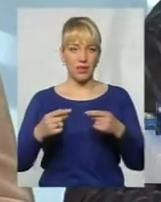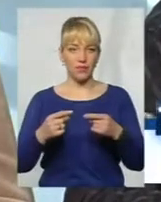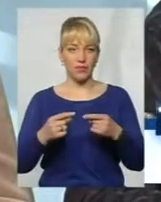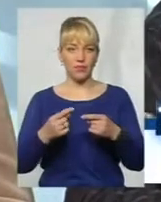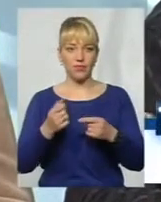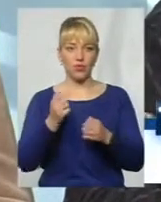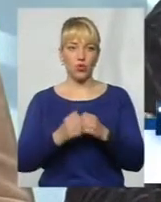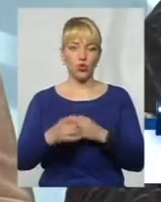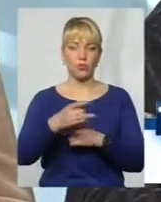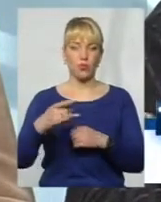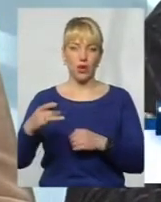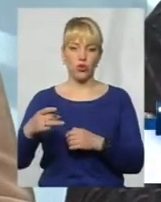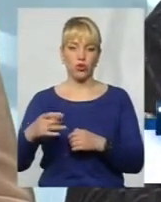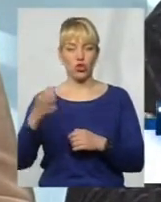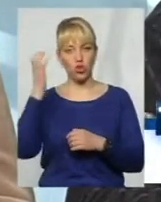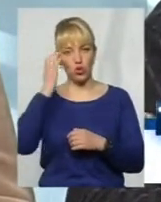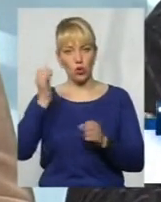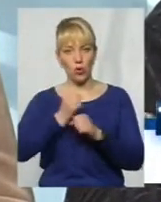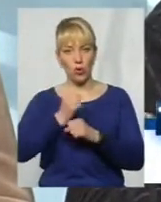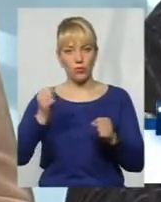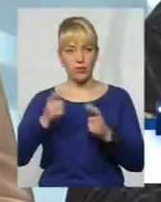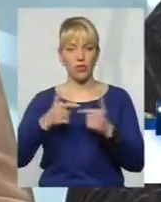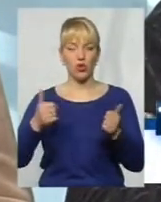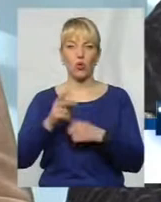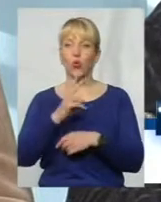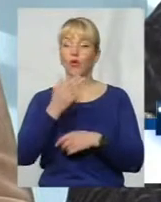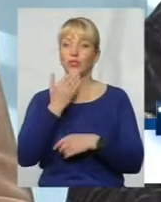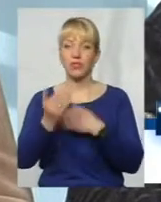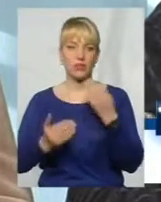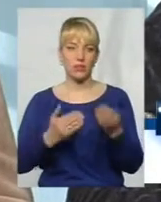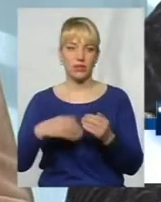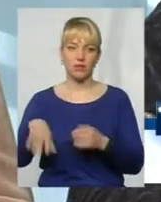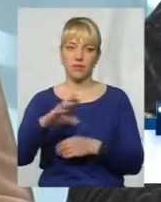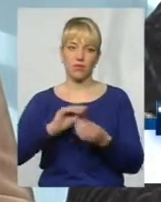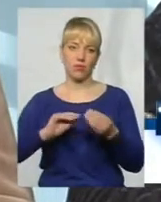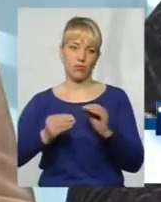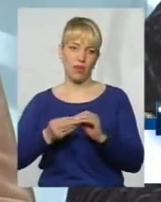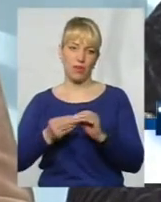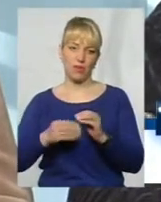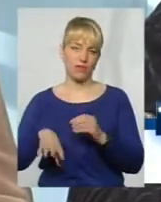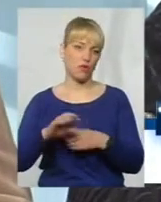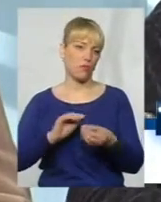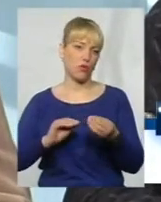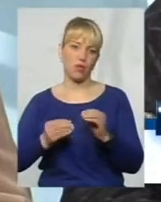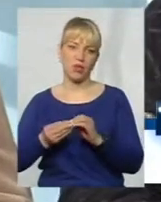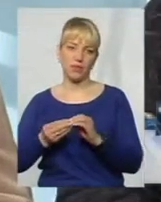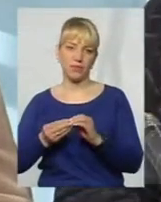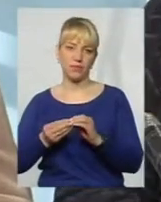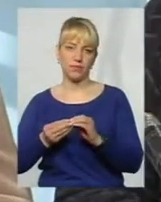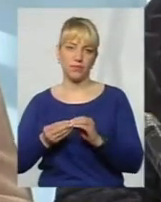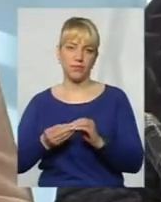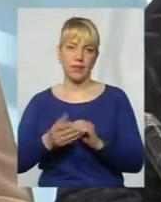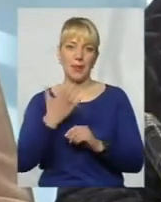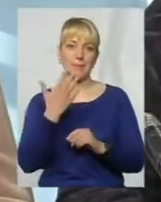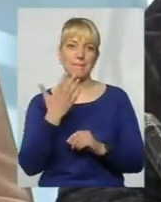трохи немає Чорнобильської організації. І кого не спитай, всіх проблеми. Всіх проблеми. 5